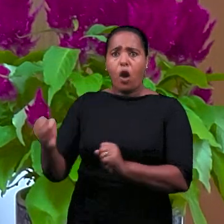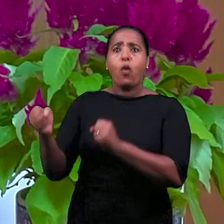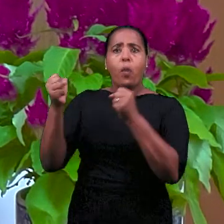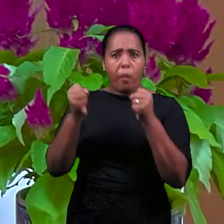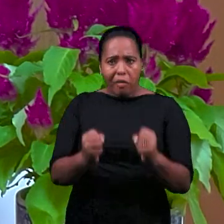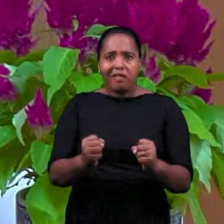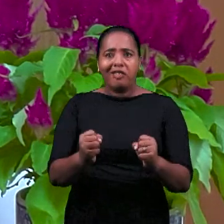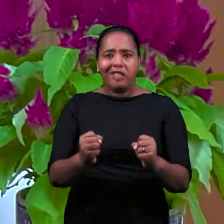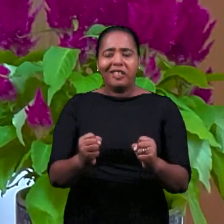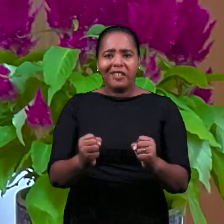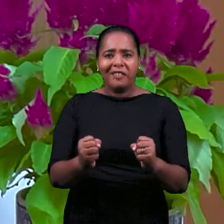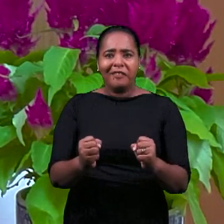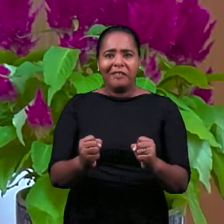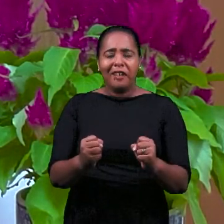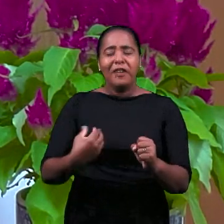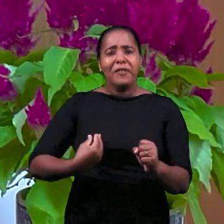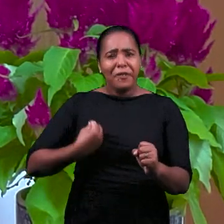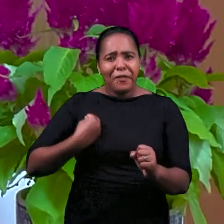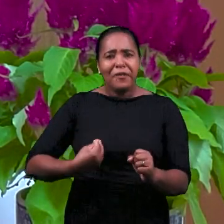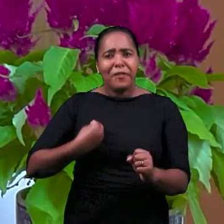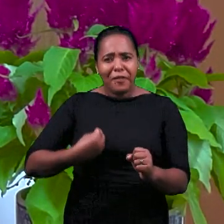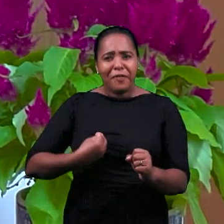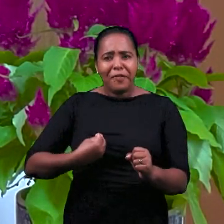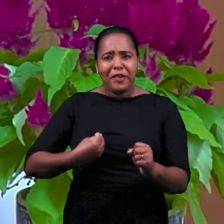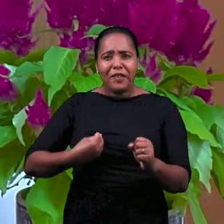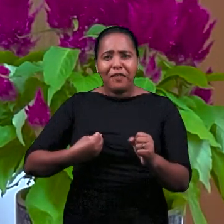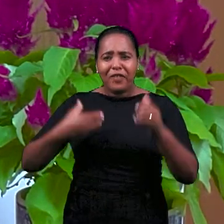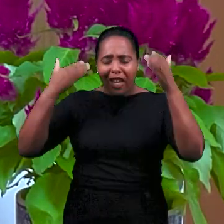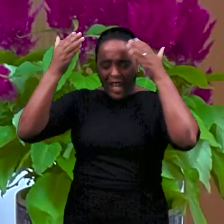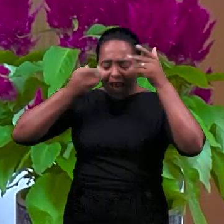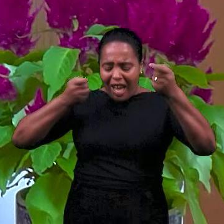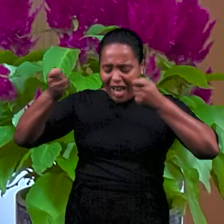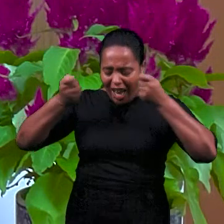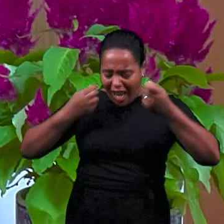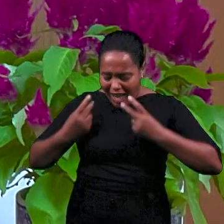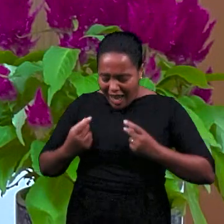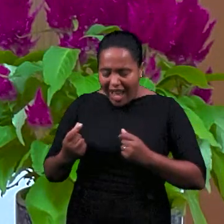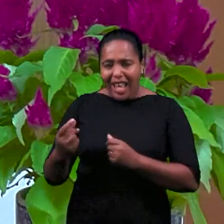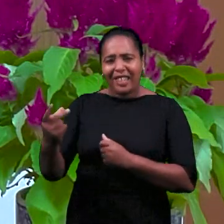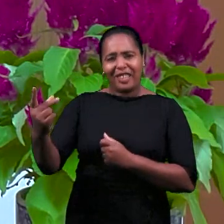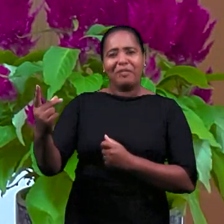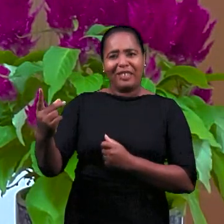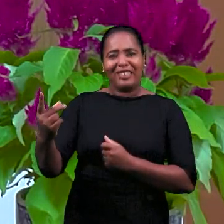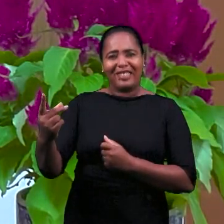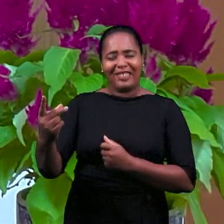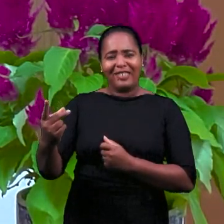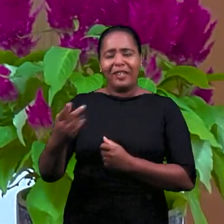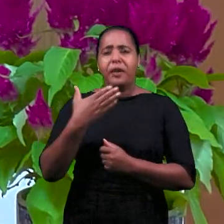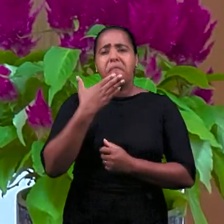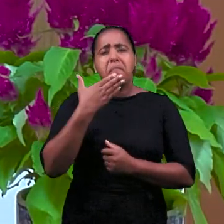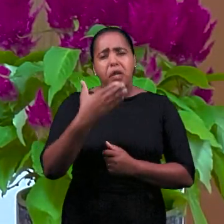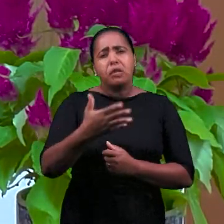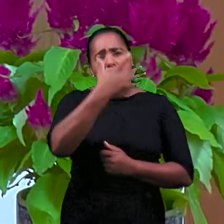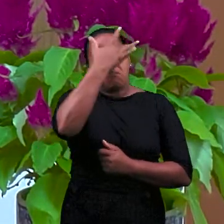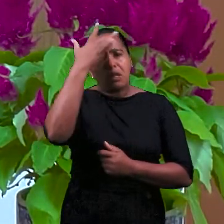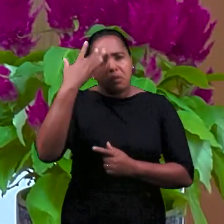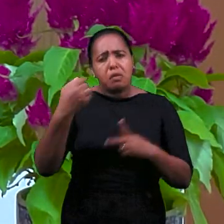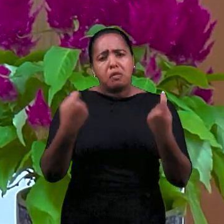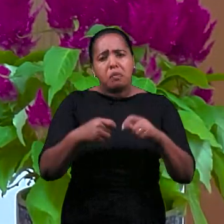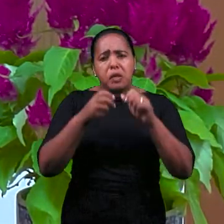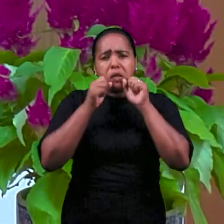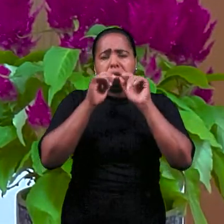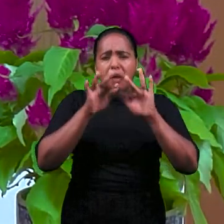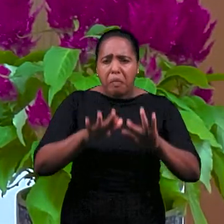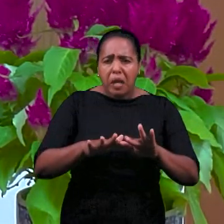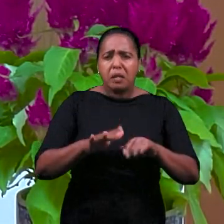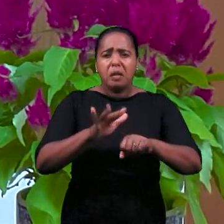сейчас всемогущего, который живет и царствует во веки веков. И мы просим о нуждающихся, о